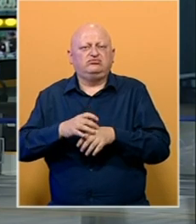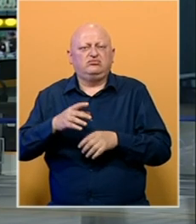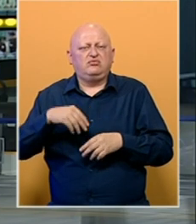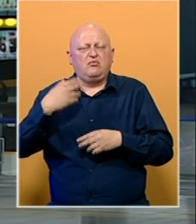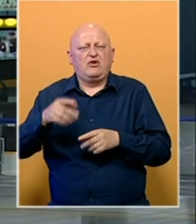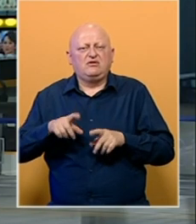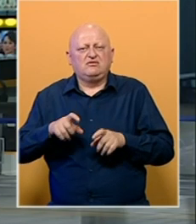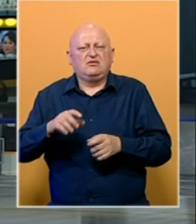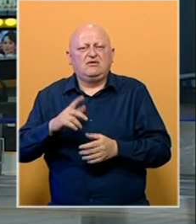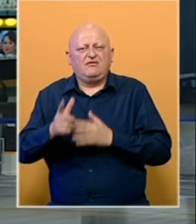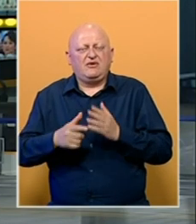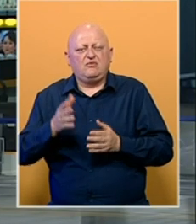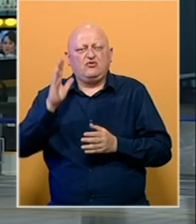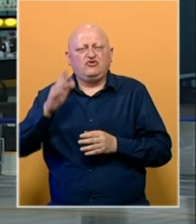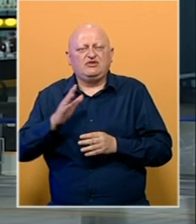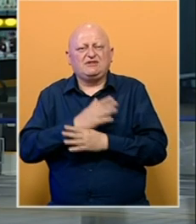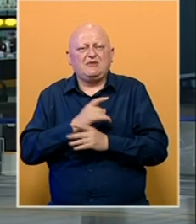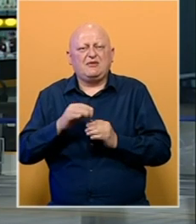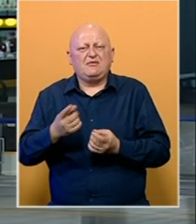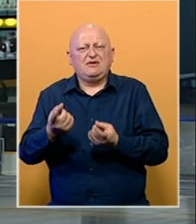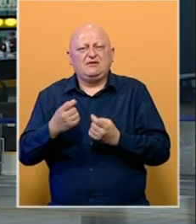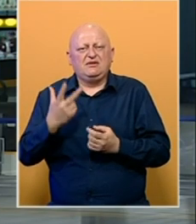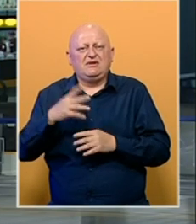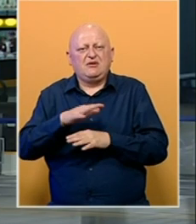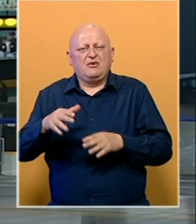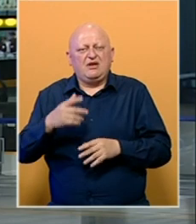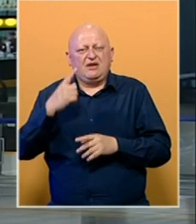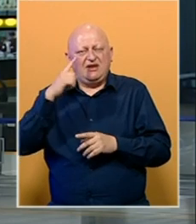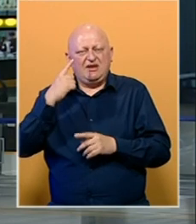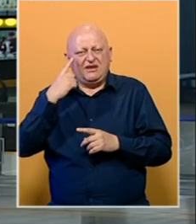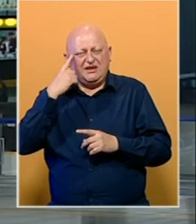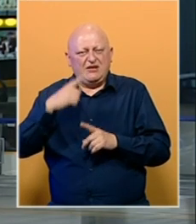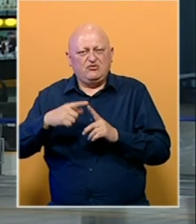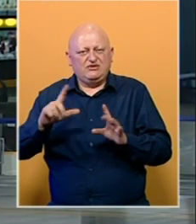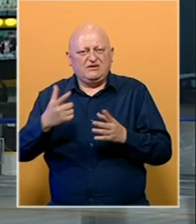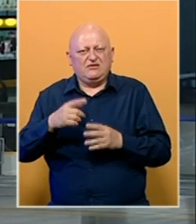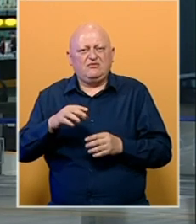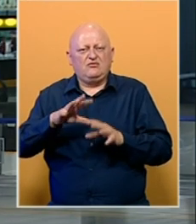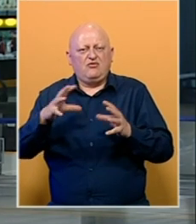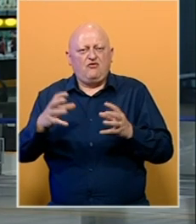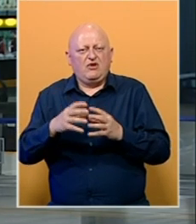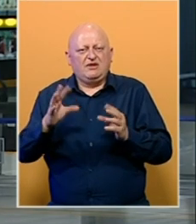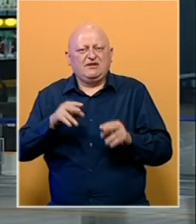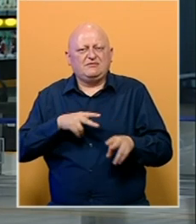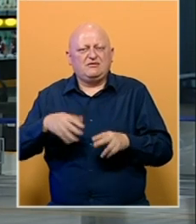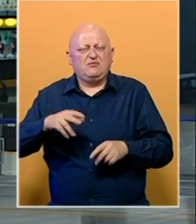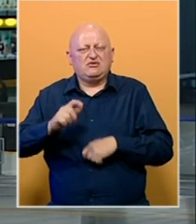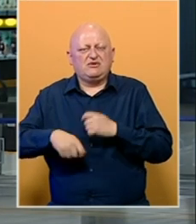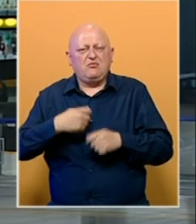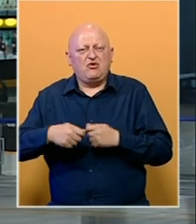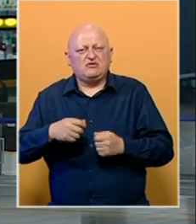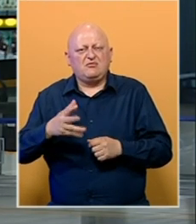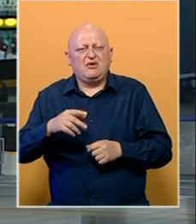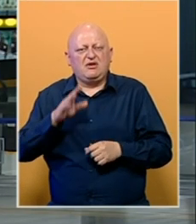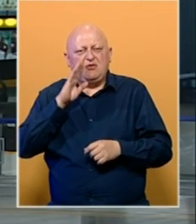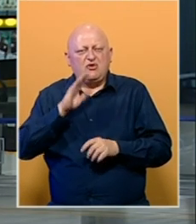-covid periodu, budućnosti Zapadnog Balkana i inicijativi Tri mora i Kina plus 17. Forum je okupio deset ministara spolnih poslova,